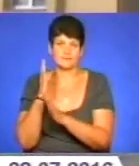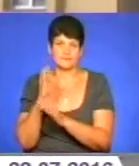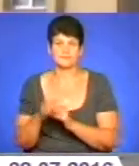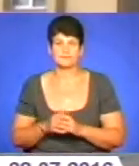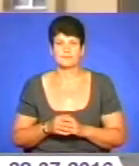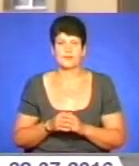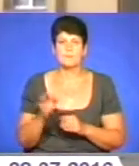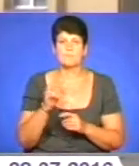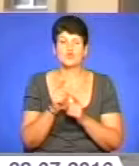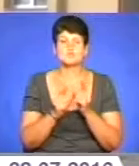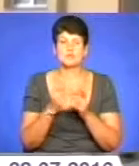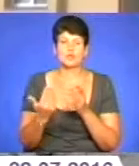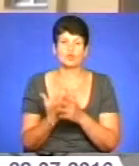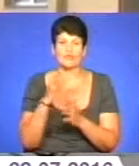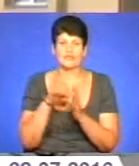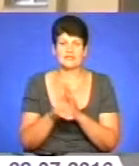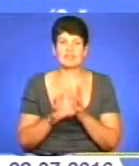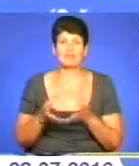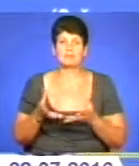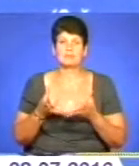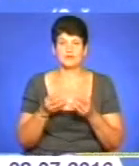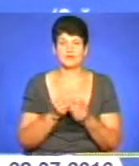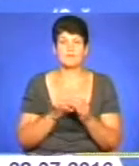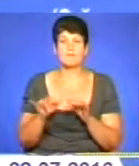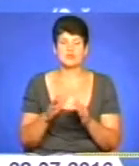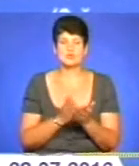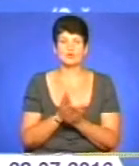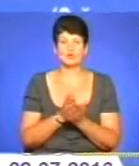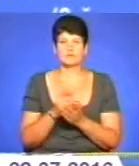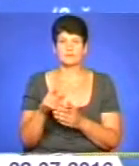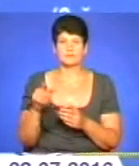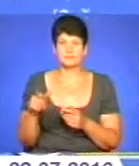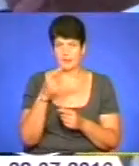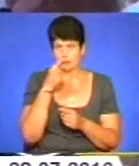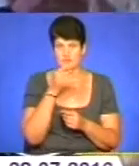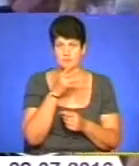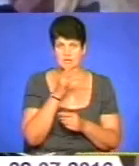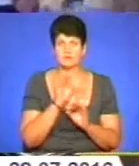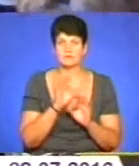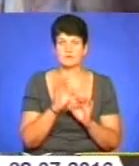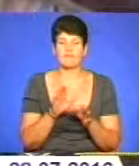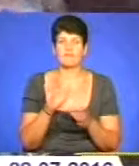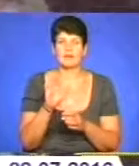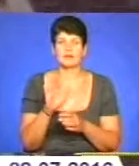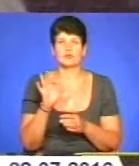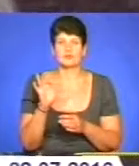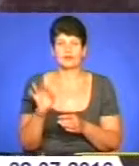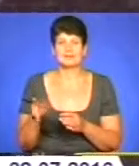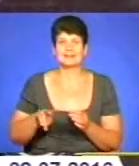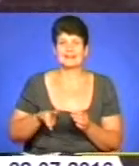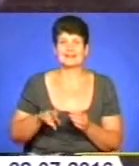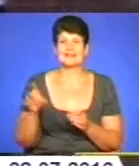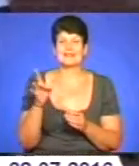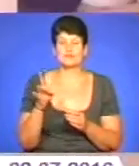Про зміни та нововведення, які вплинуть на процес обслуговування громадян найближчим часом, розповів виконувач обов'язків директора